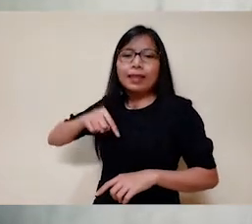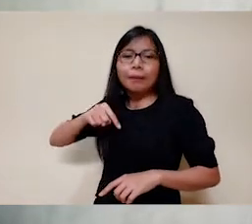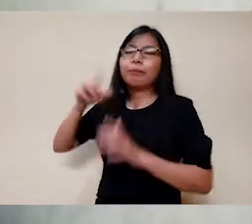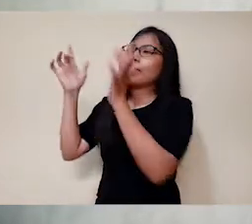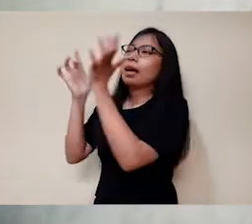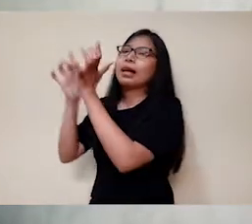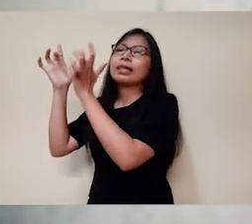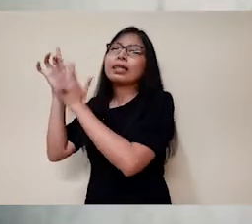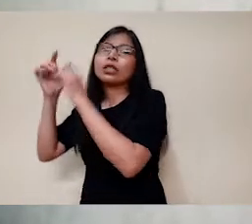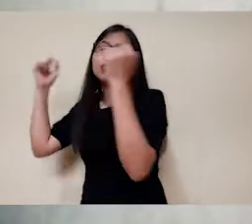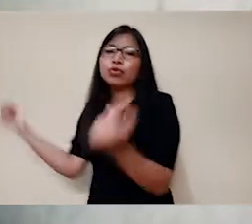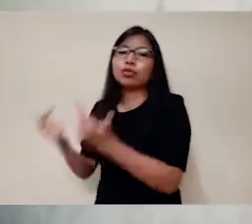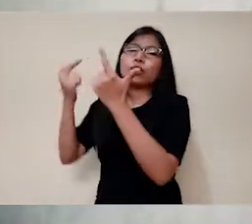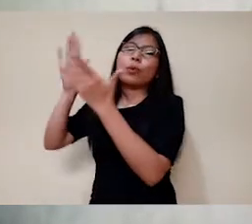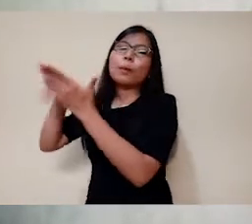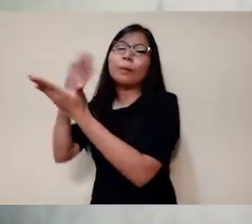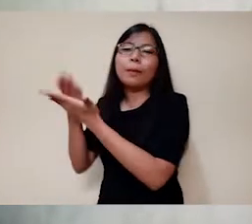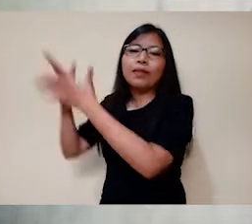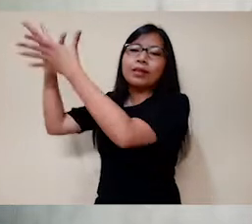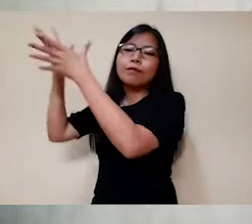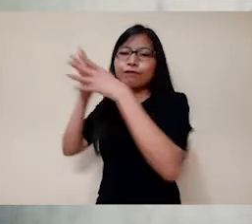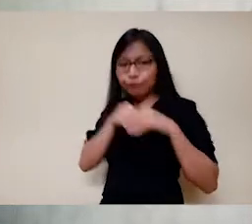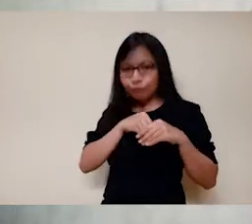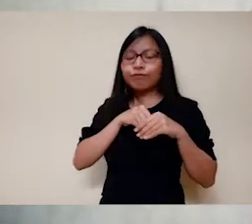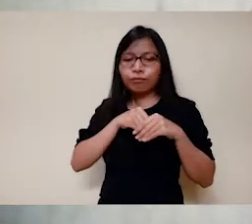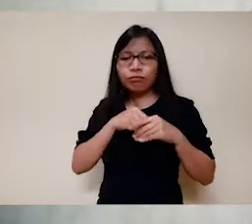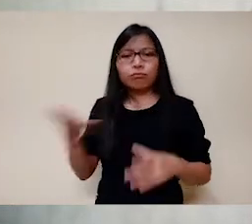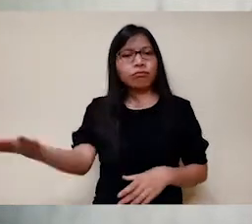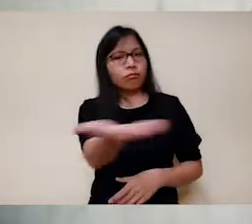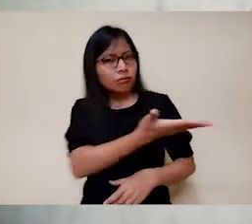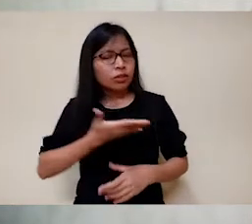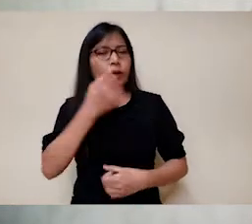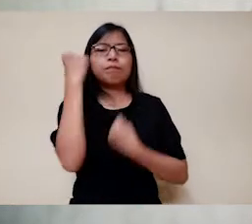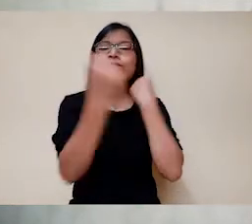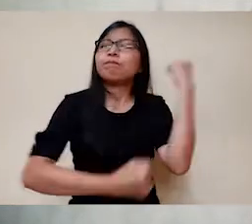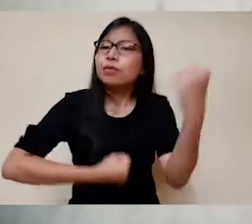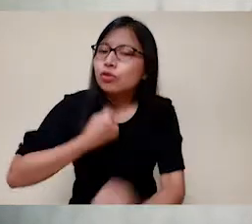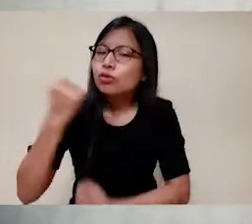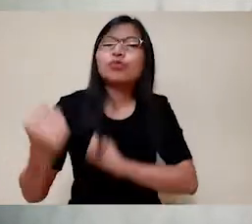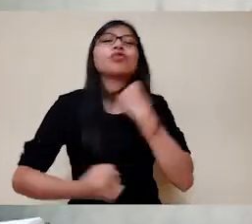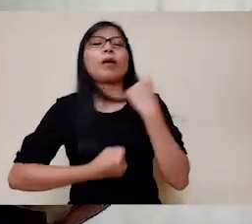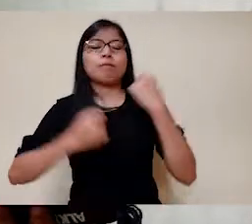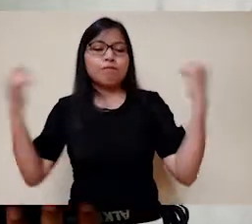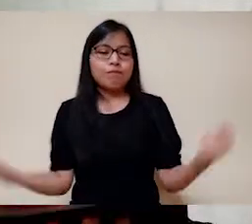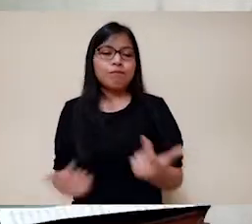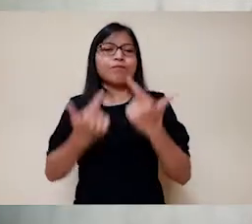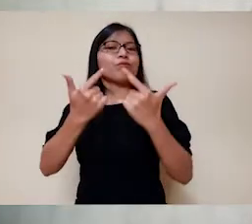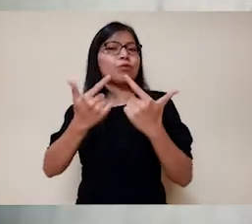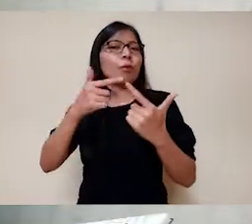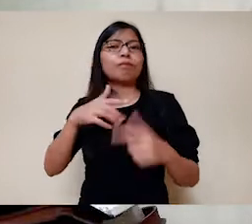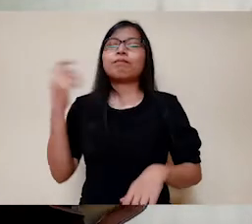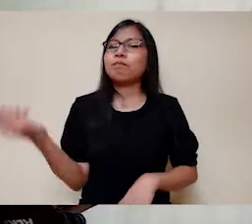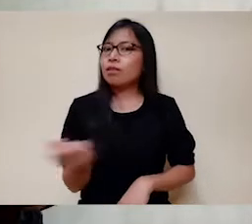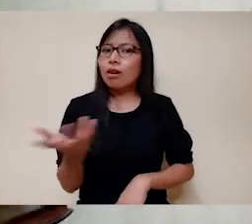menghayati hidup kita saat ini, memperjuangkan hidup, mencintai hidup, dengan cara melihat bagaimana